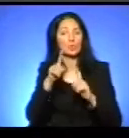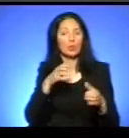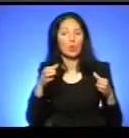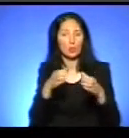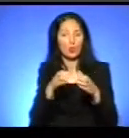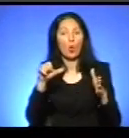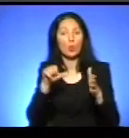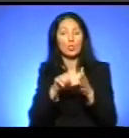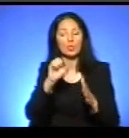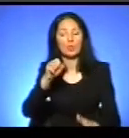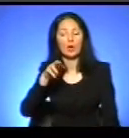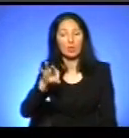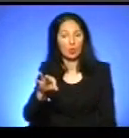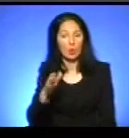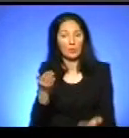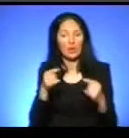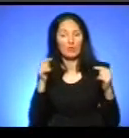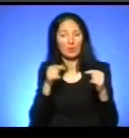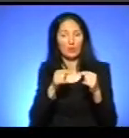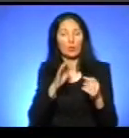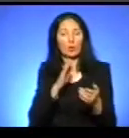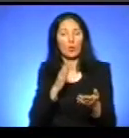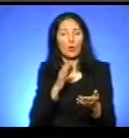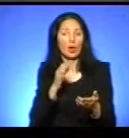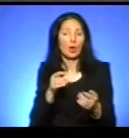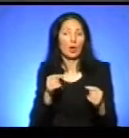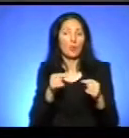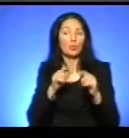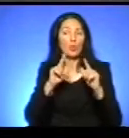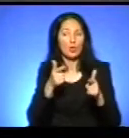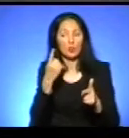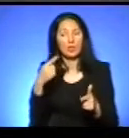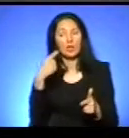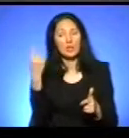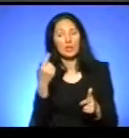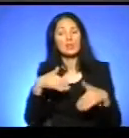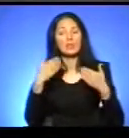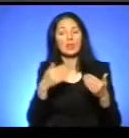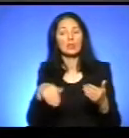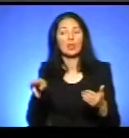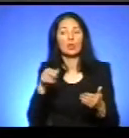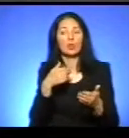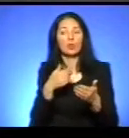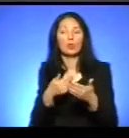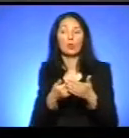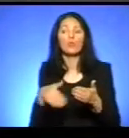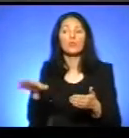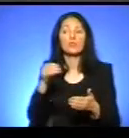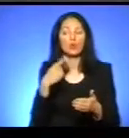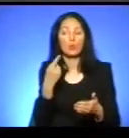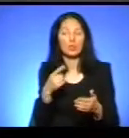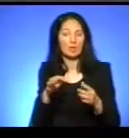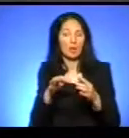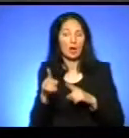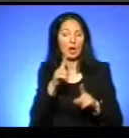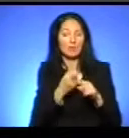учасників АТО, де, відповідно, було погоджене одне-єдине звернення для всіх обласних рад, з яким спілки АТО вийшли на